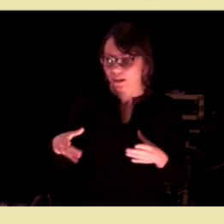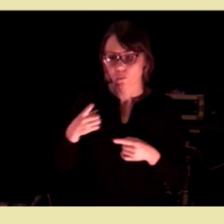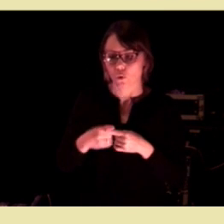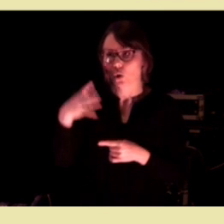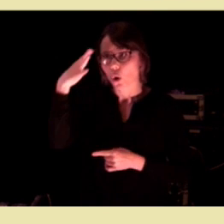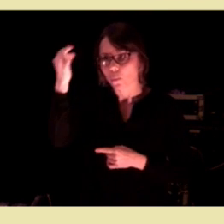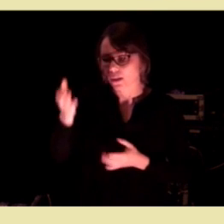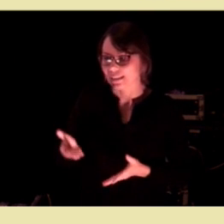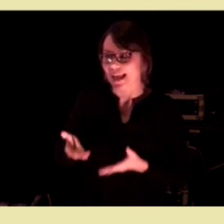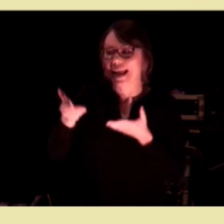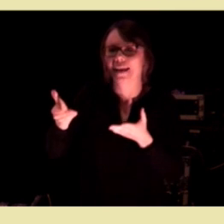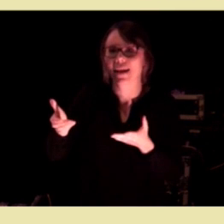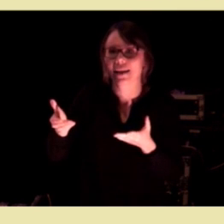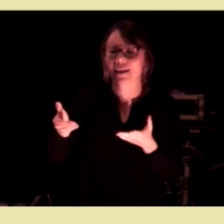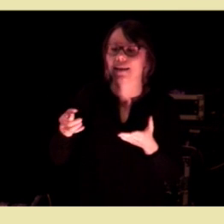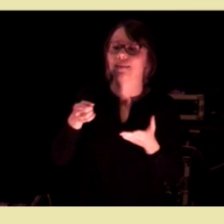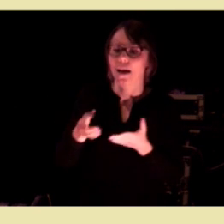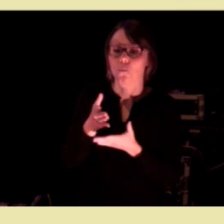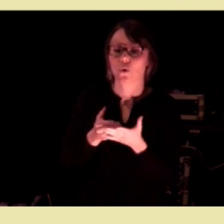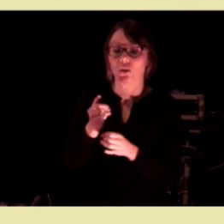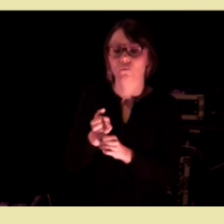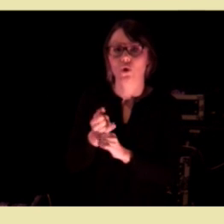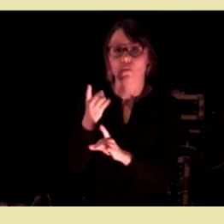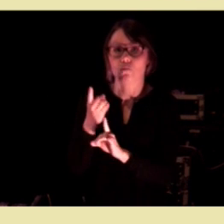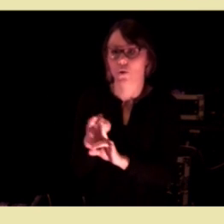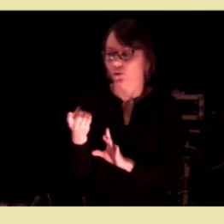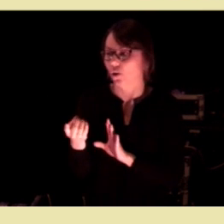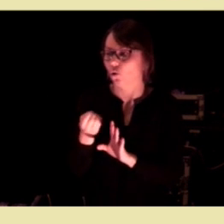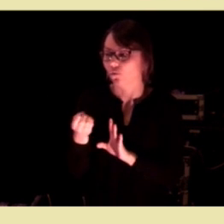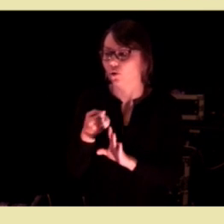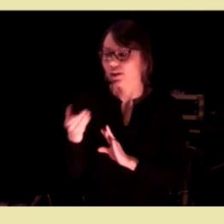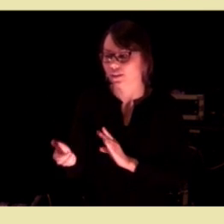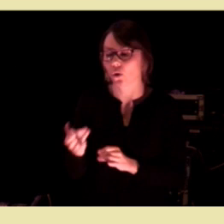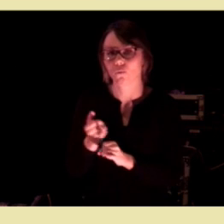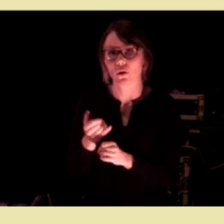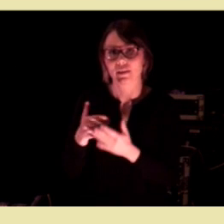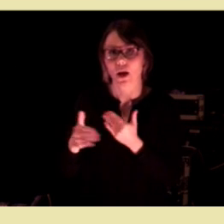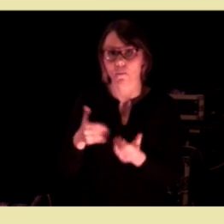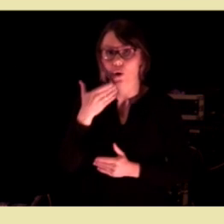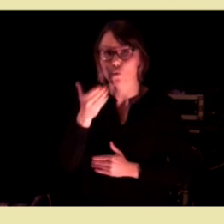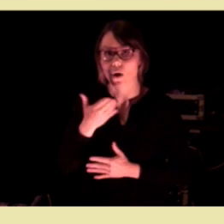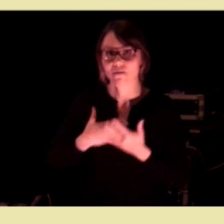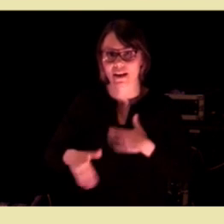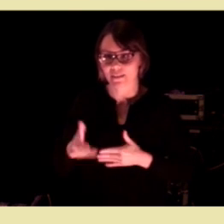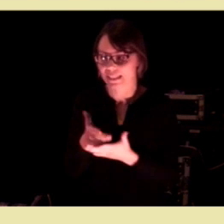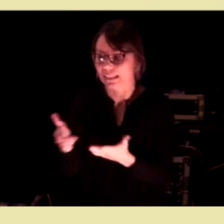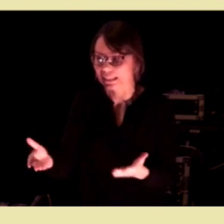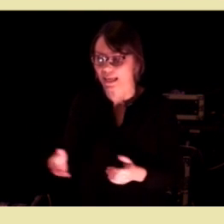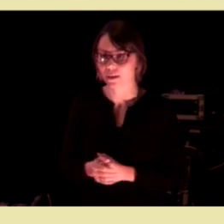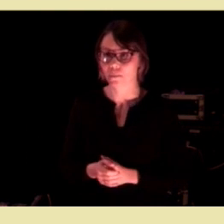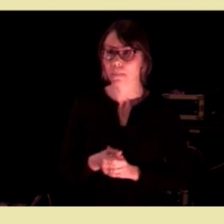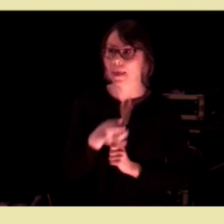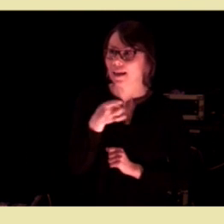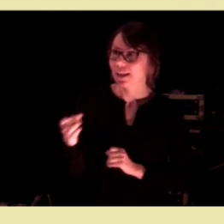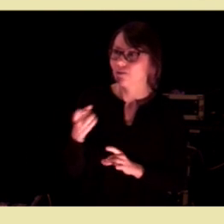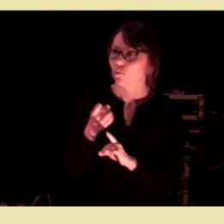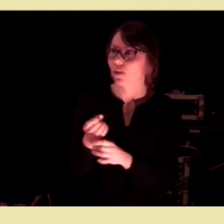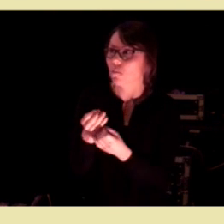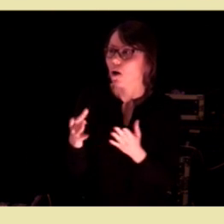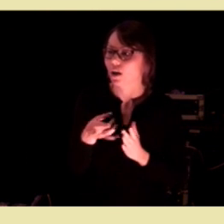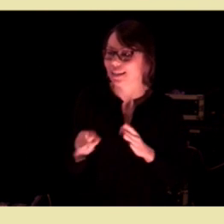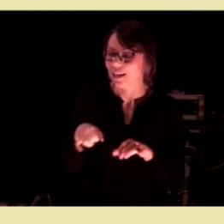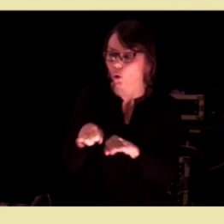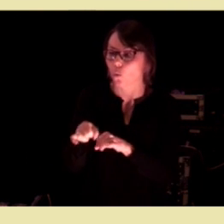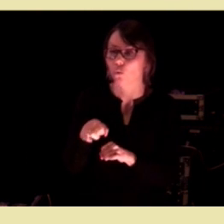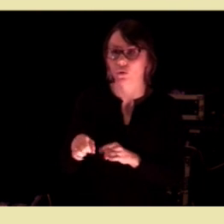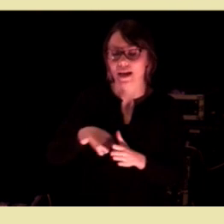kompetanseheving det er veien å gå for å skape de gode velferdstjenestene. Dere vil møte mange av